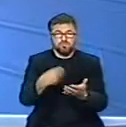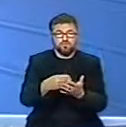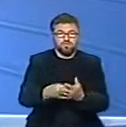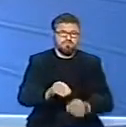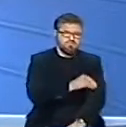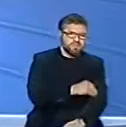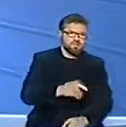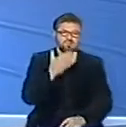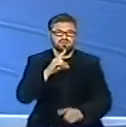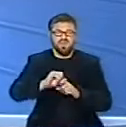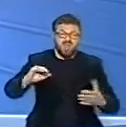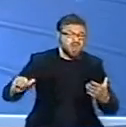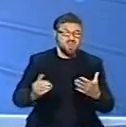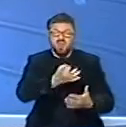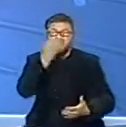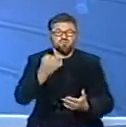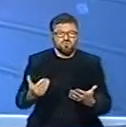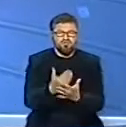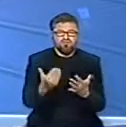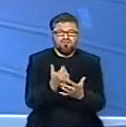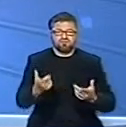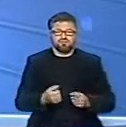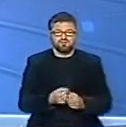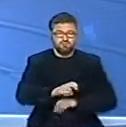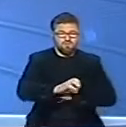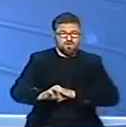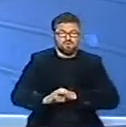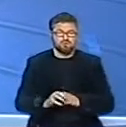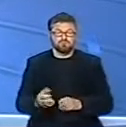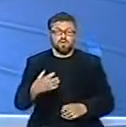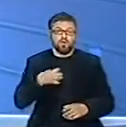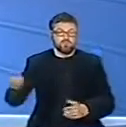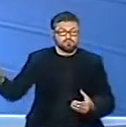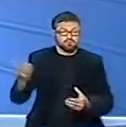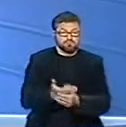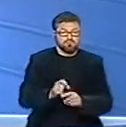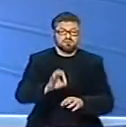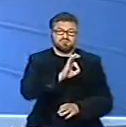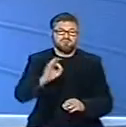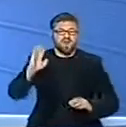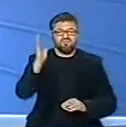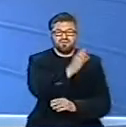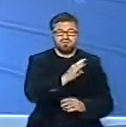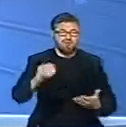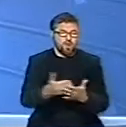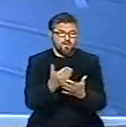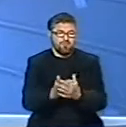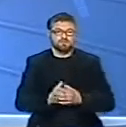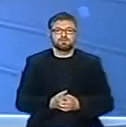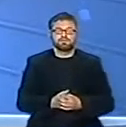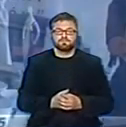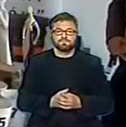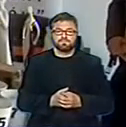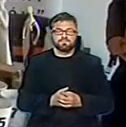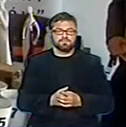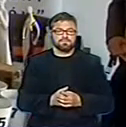towary określane mianem najlepszego polskiego designu. Goście z Polski przyjechali na specjalne zaproszenie Łódź Design Festival. Monika Strześniewska.